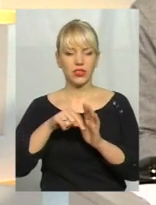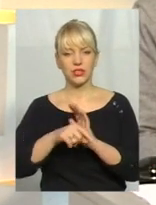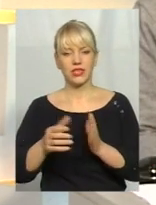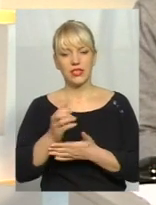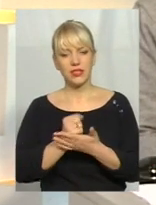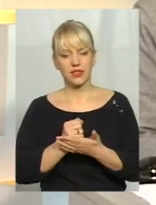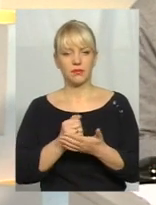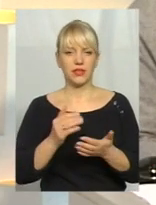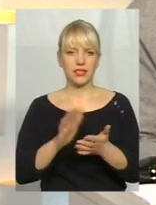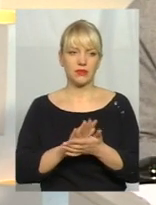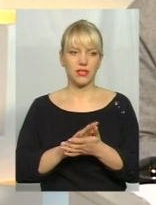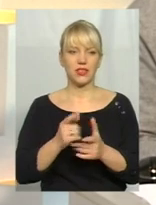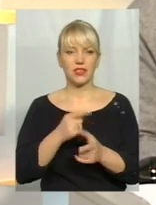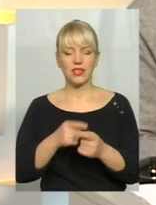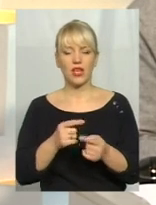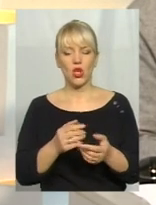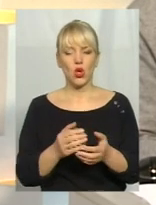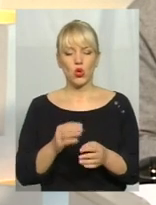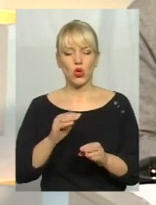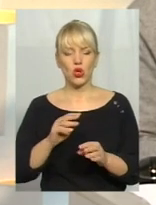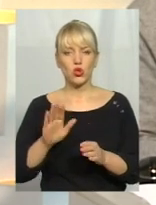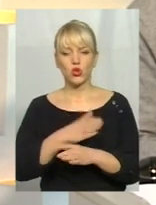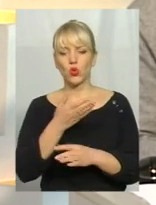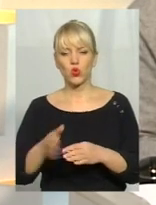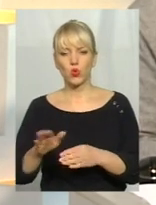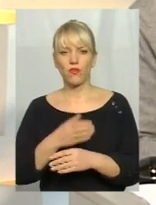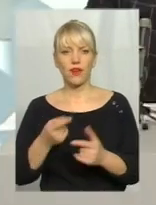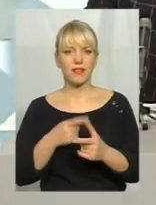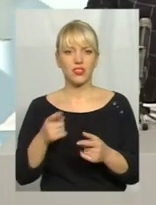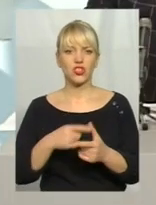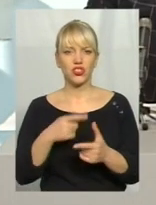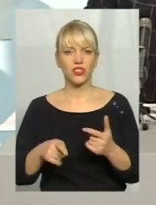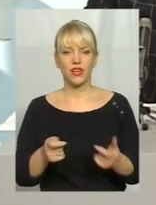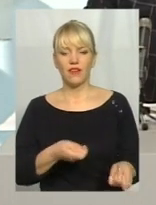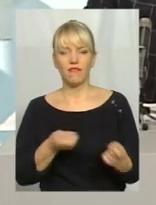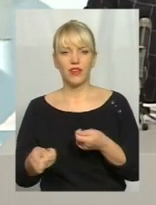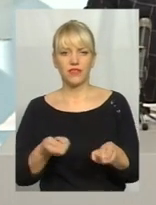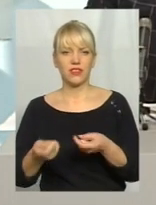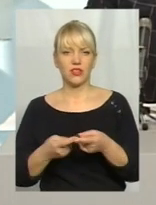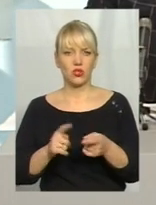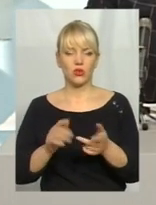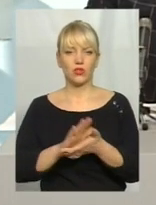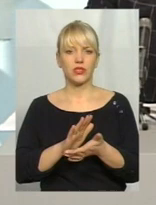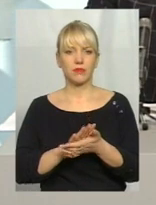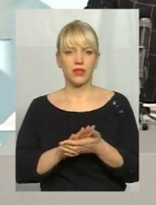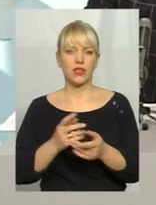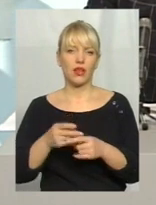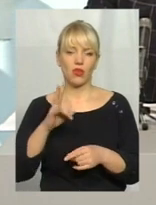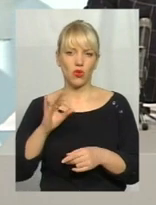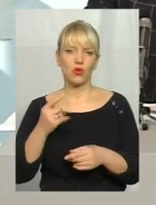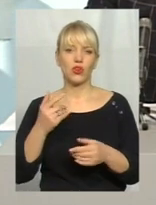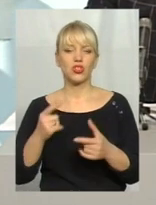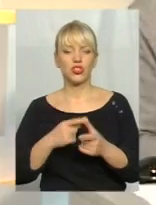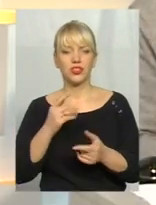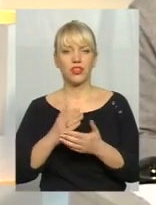це або сортування, або вивіз того сміття, але хочу почути від вас, чи є в місті Хмельницькому передумови для